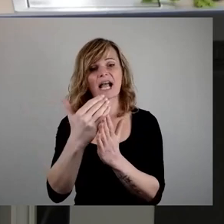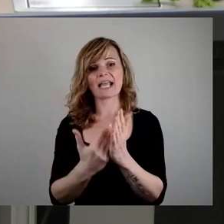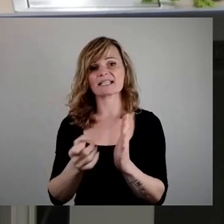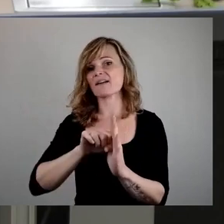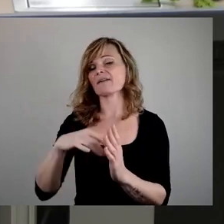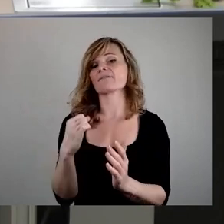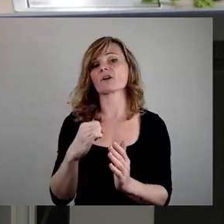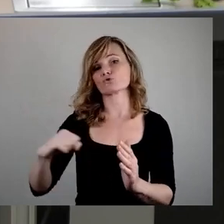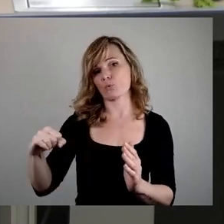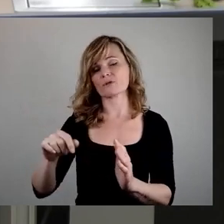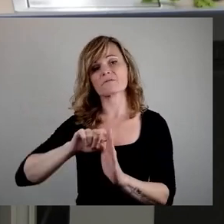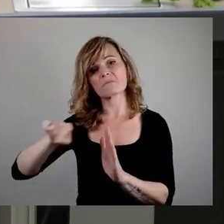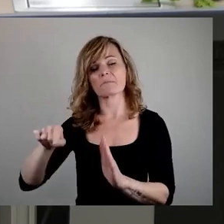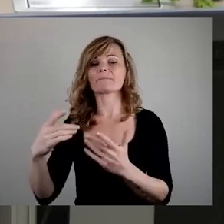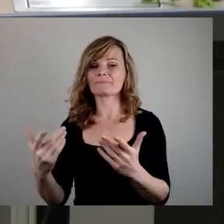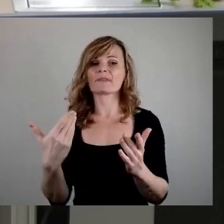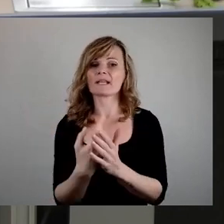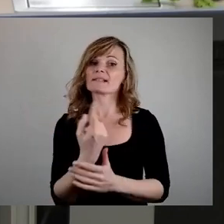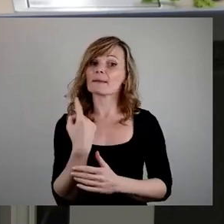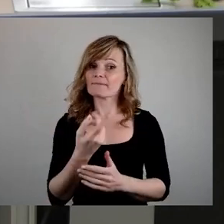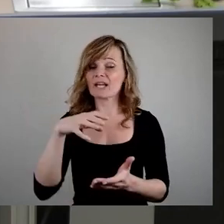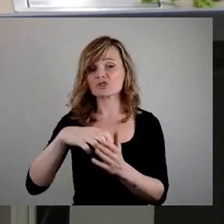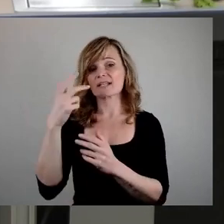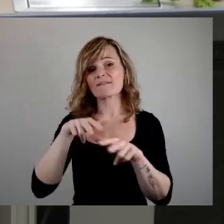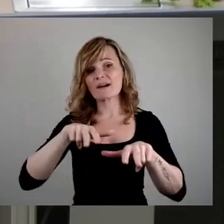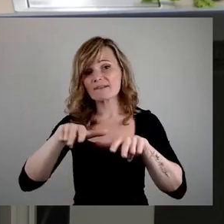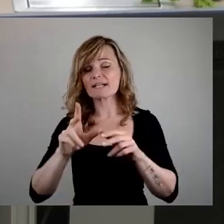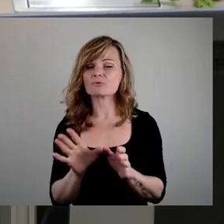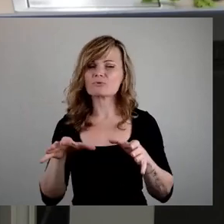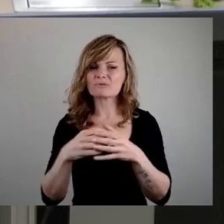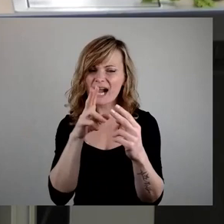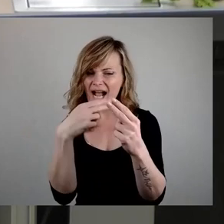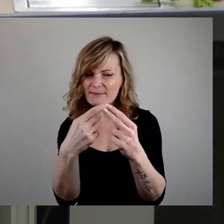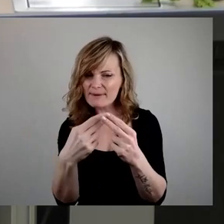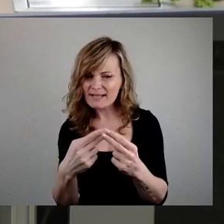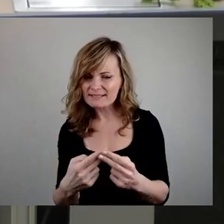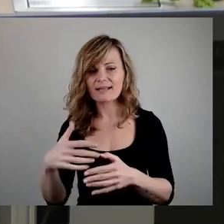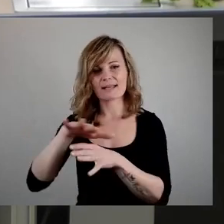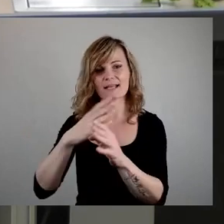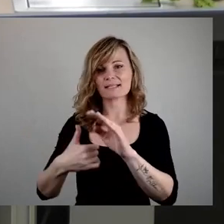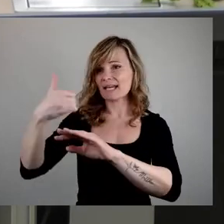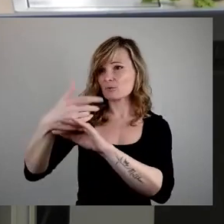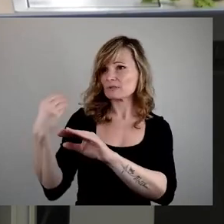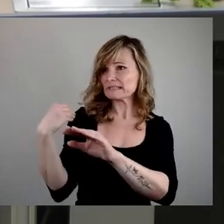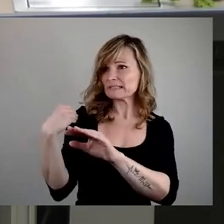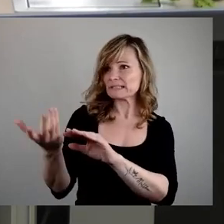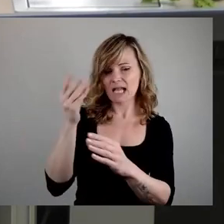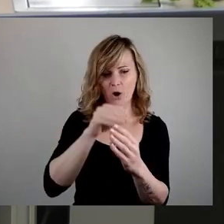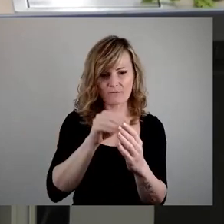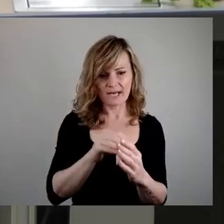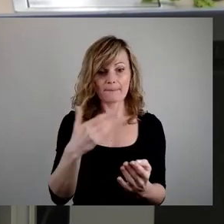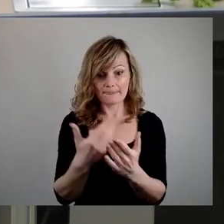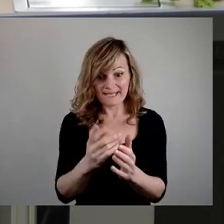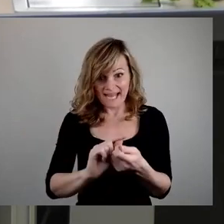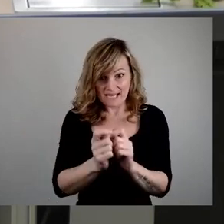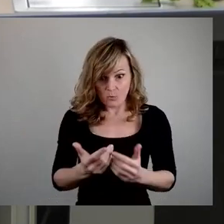gemeinsam begonnen, mit der Stadtverwaltung die Satzung anzupassen, die Monitor der Landesdirektion aufzunehmen. Diese Änderung ist jetzt ja